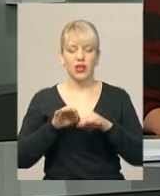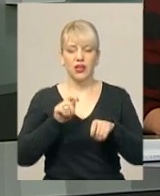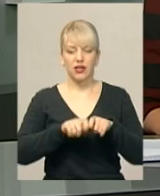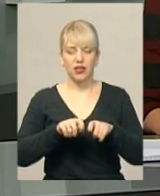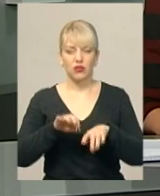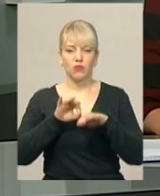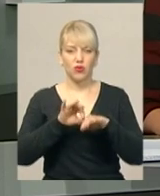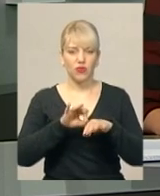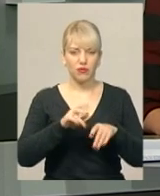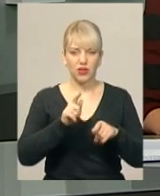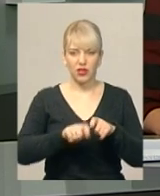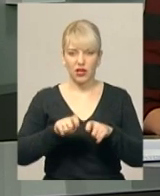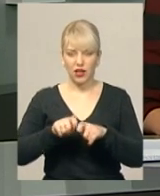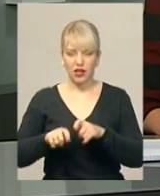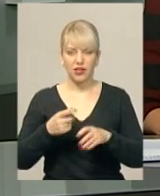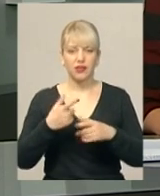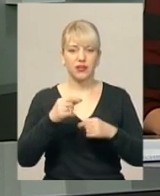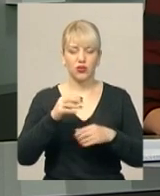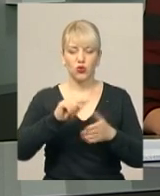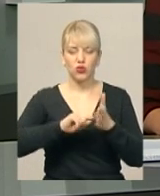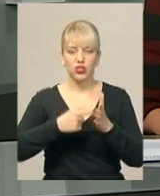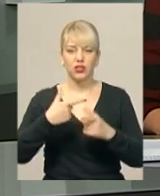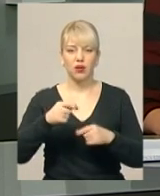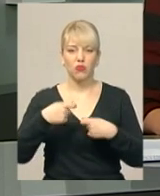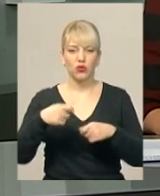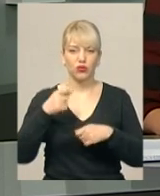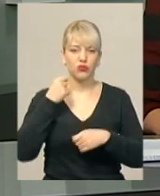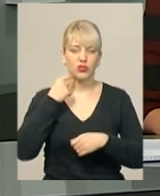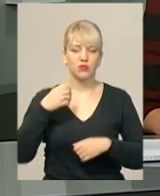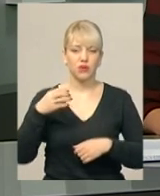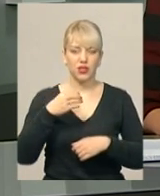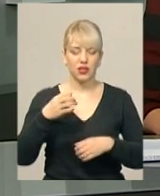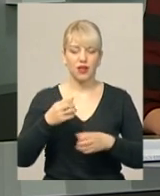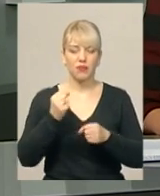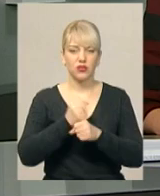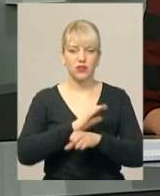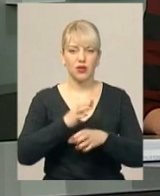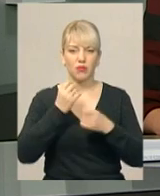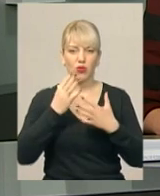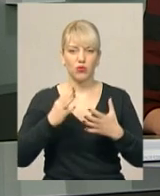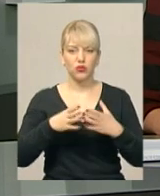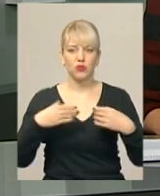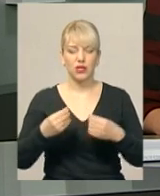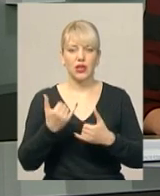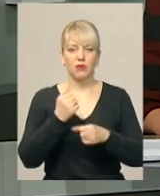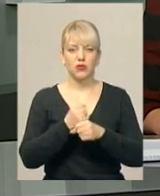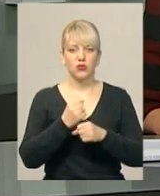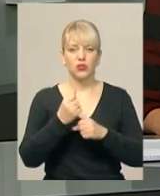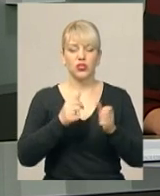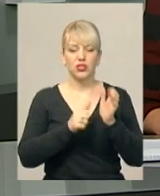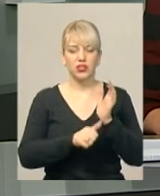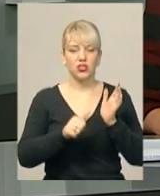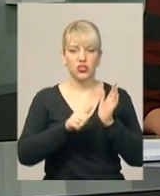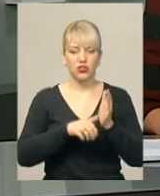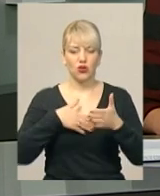торгувальні точки, де продають спиртне і працювали з неблагополучними родинами. Наразі в області діють 56 таких громадських формувань, 22